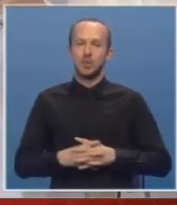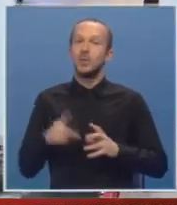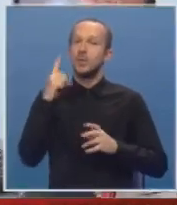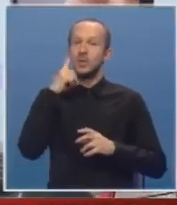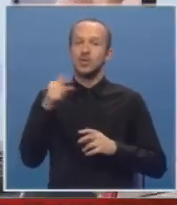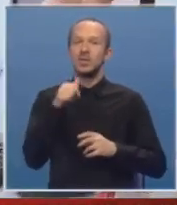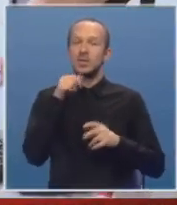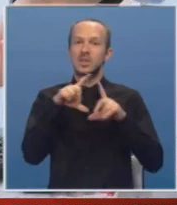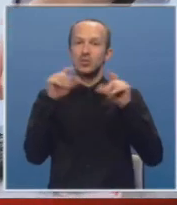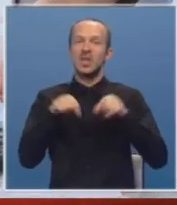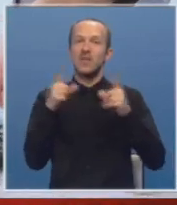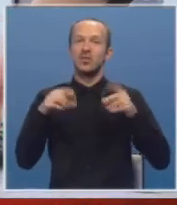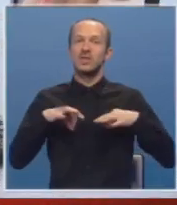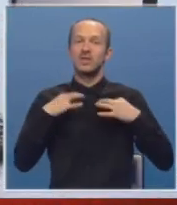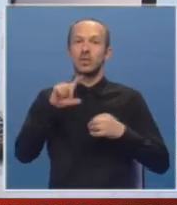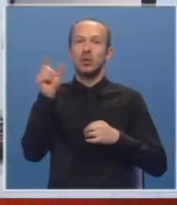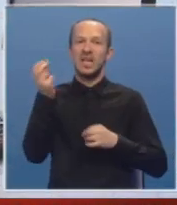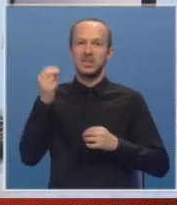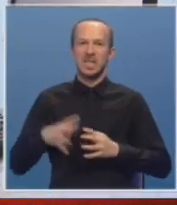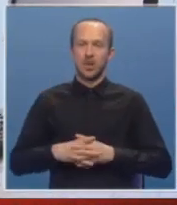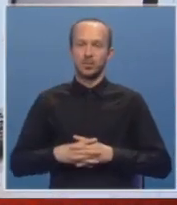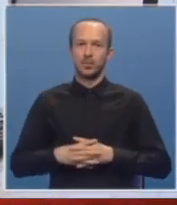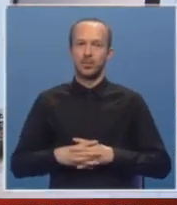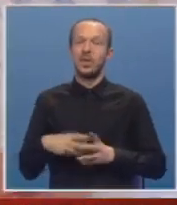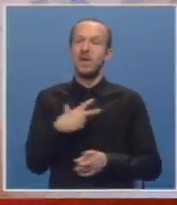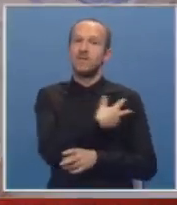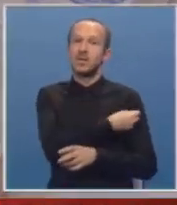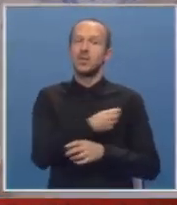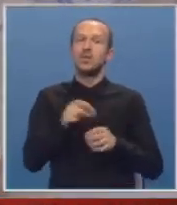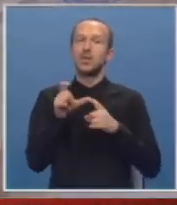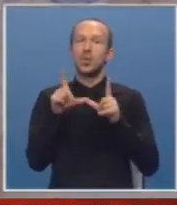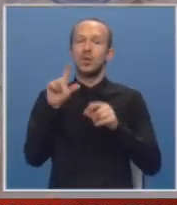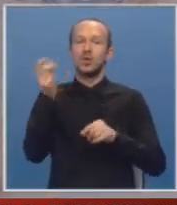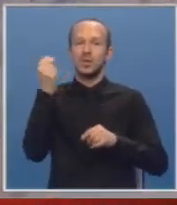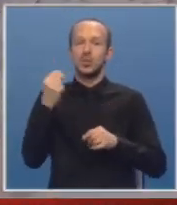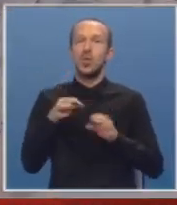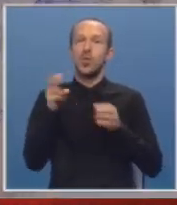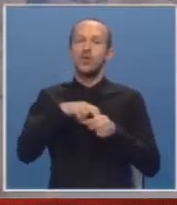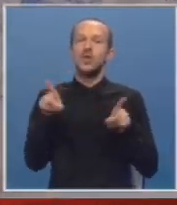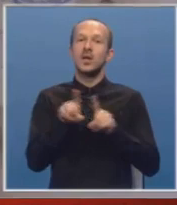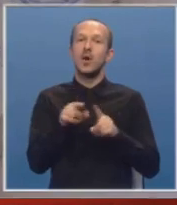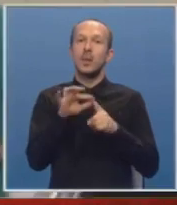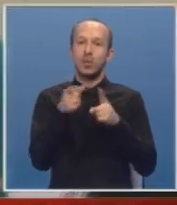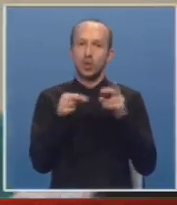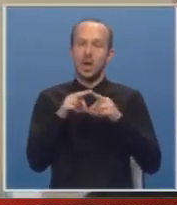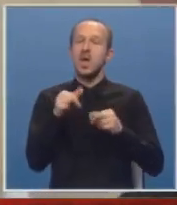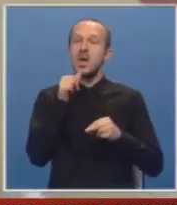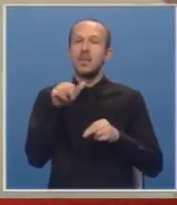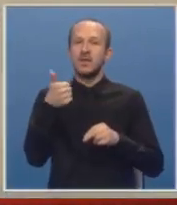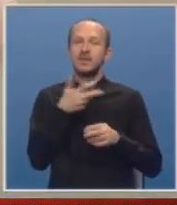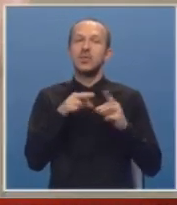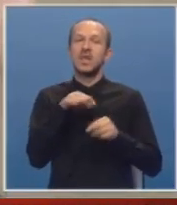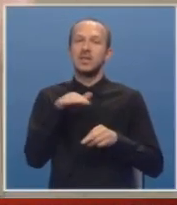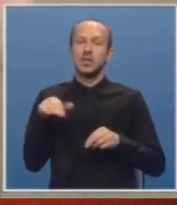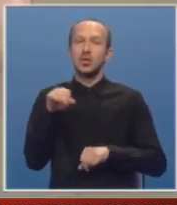podsjetili su iz Instituta za javno zdravstvo Republike Srpske. Vakcinacija se u Republici Srpskoj uvodi kao preporučena i to prvenstveno